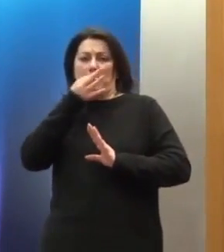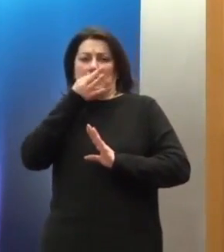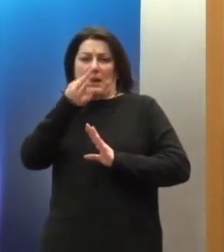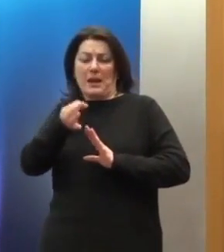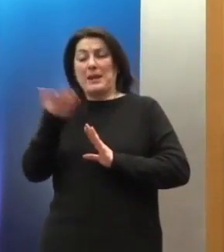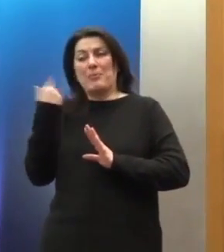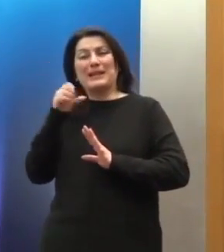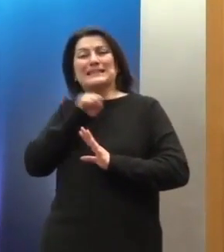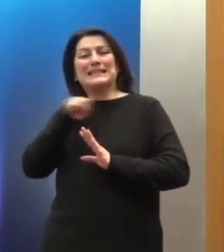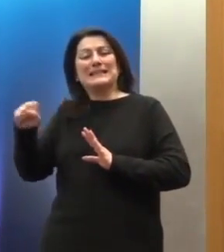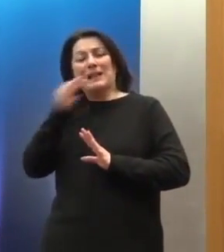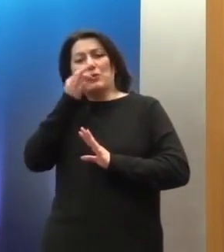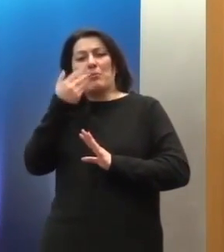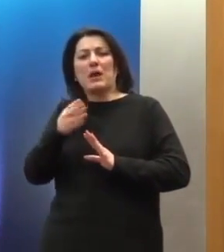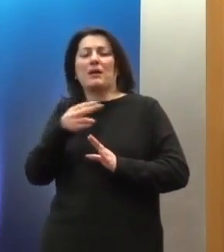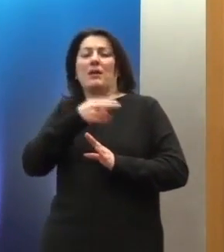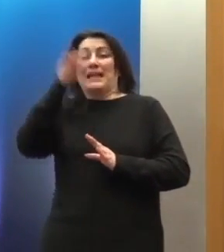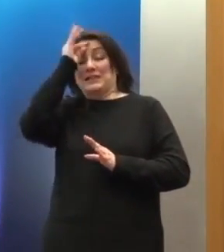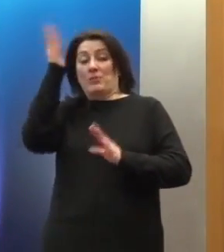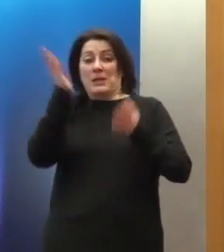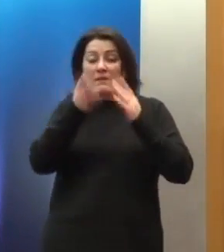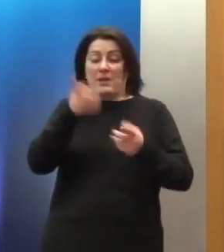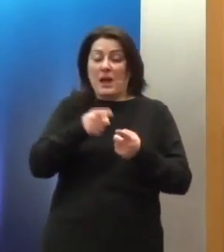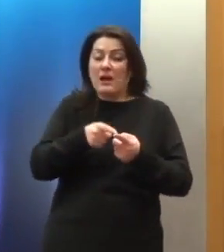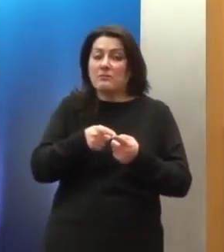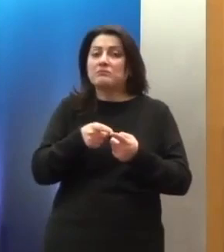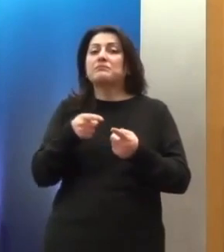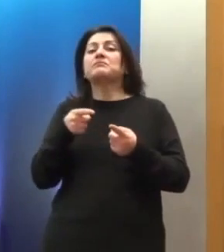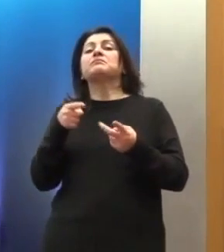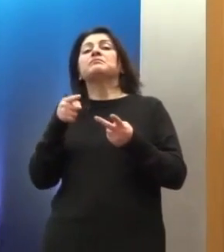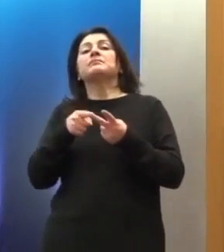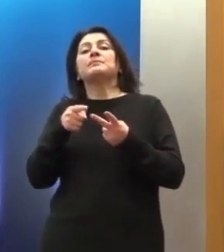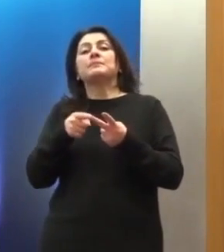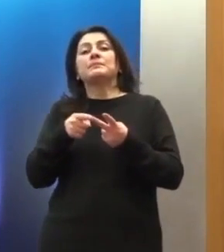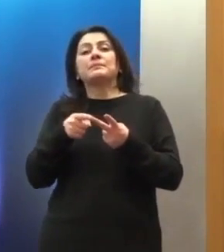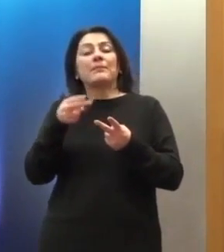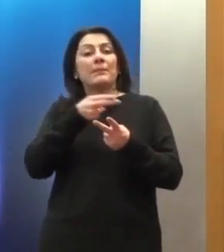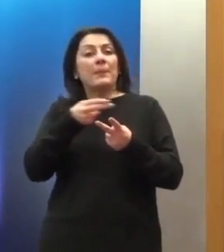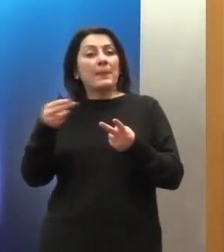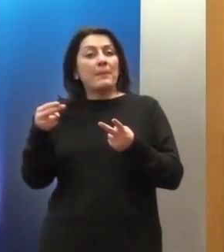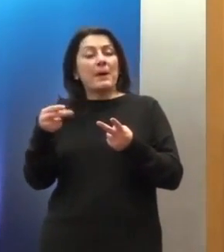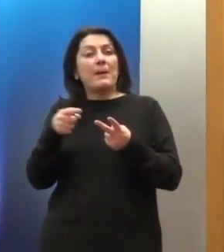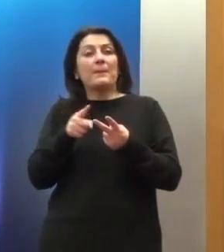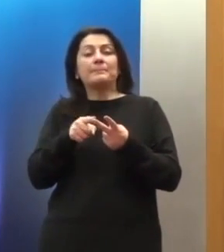Είναι η χρήση της αστυνομικής βίας, οι αναποτελεσματικές